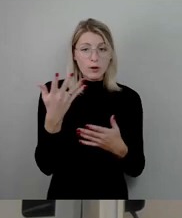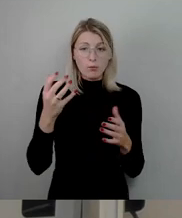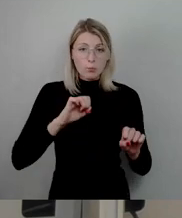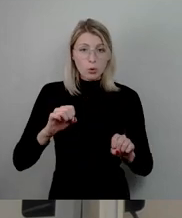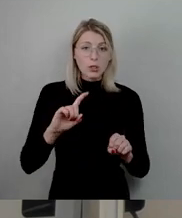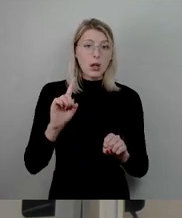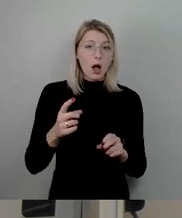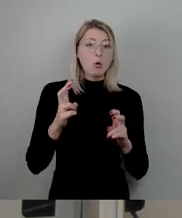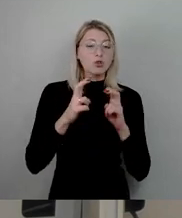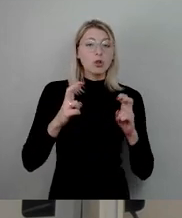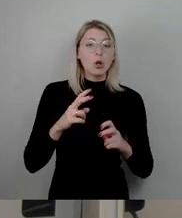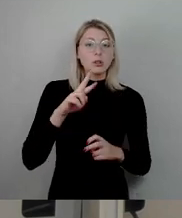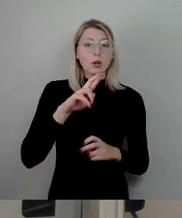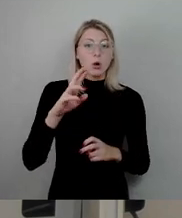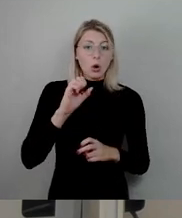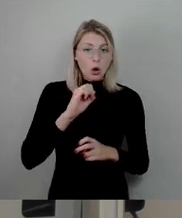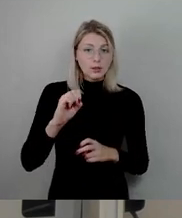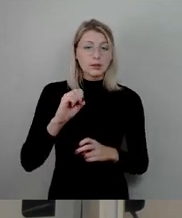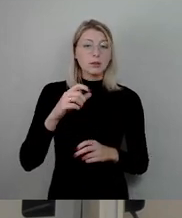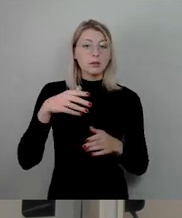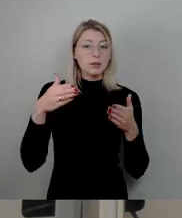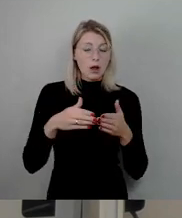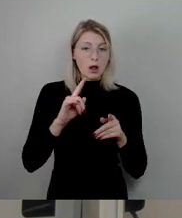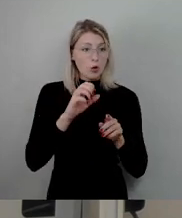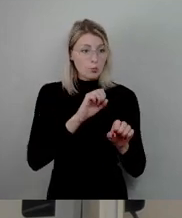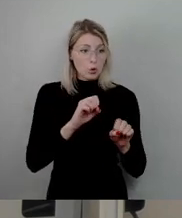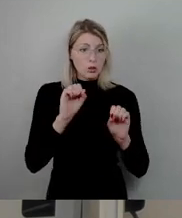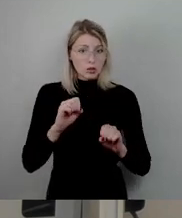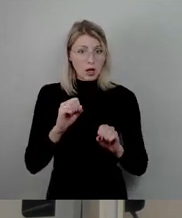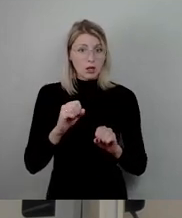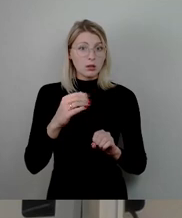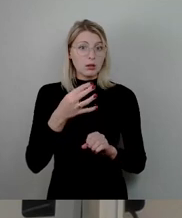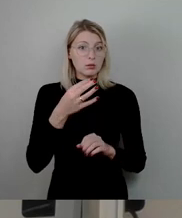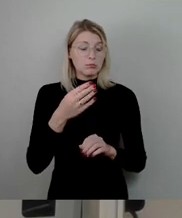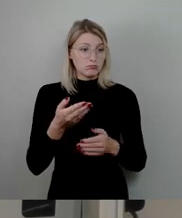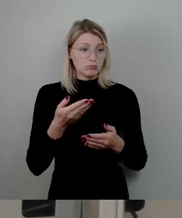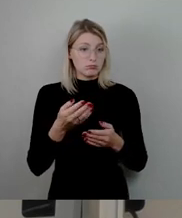zu prüfen ist, ob das vielleicht etwas wäre, wo man zum Beispiel Azubis unterbringen könnte.